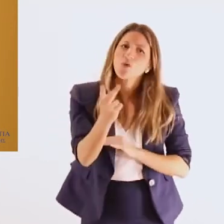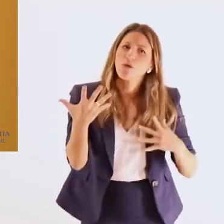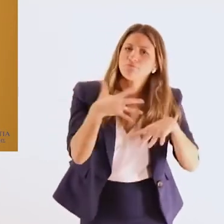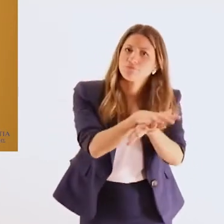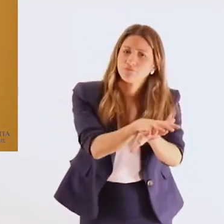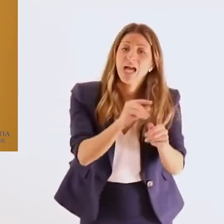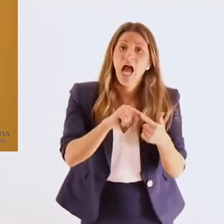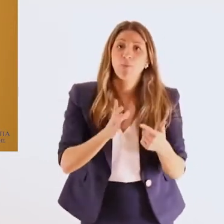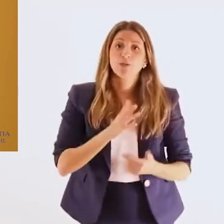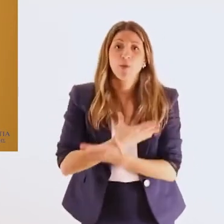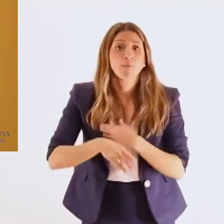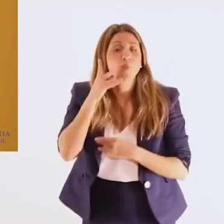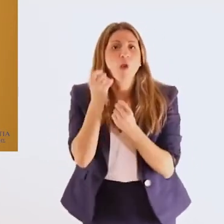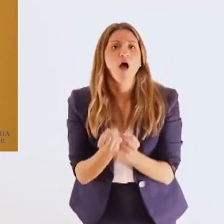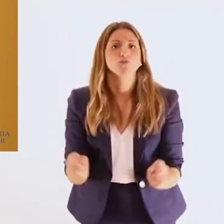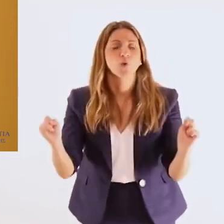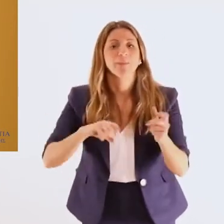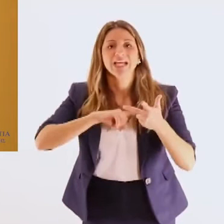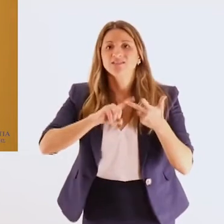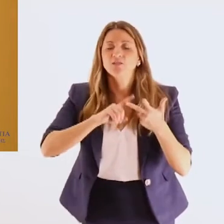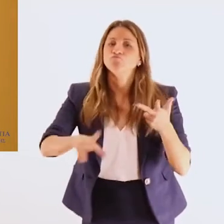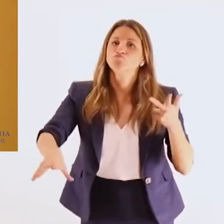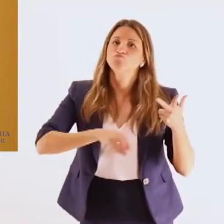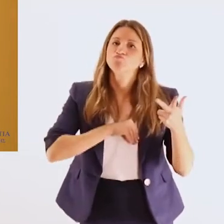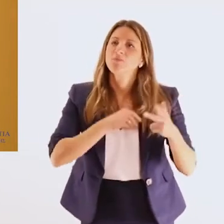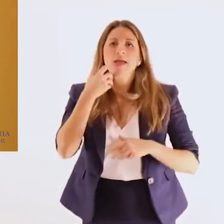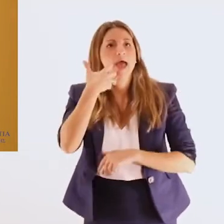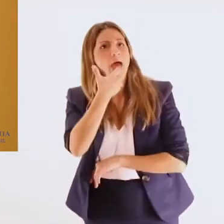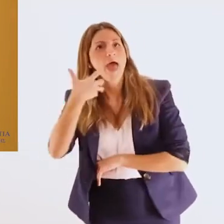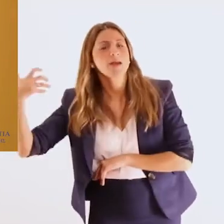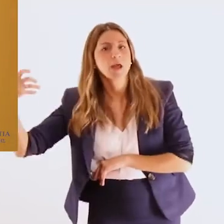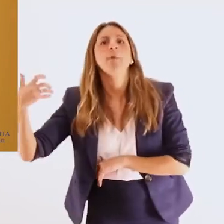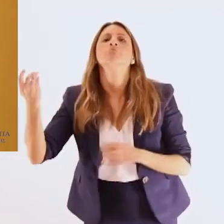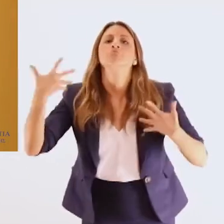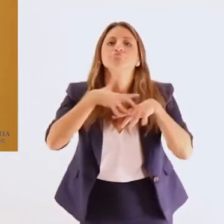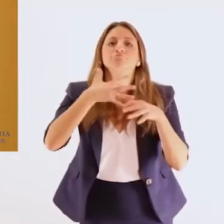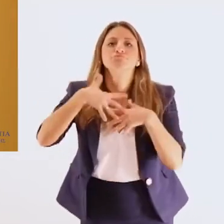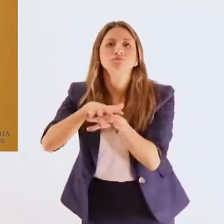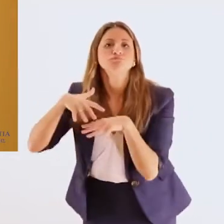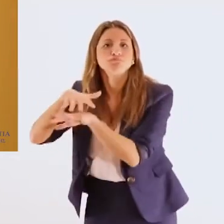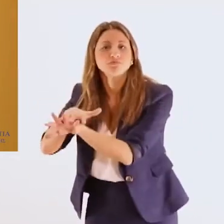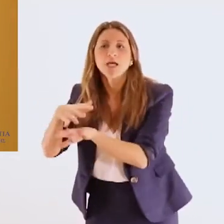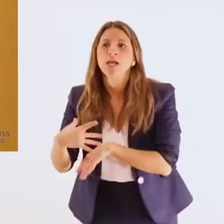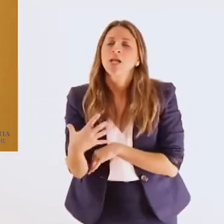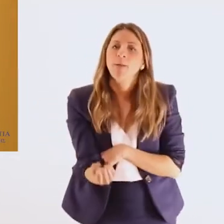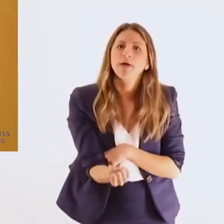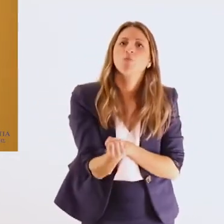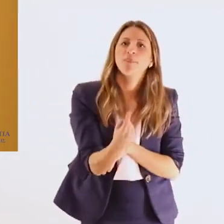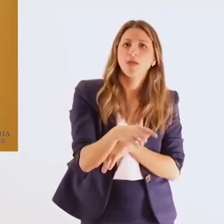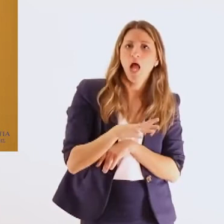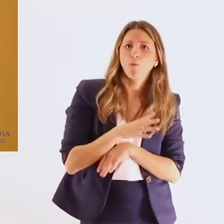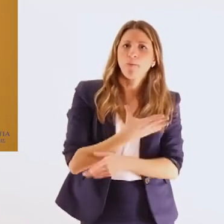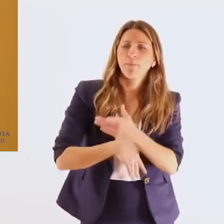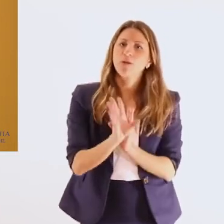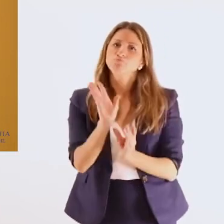τρίτον στην αποδοχή της βασικής έννοιας του mainstreaming δηλαδή της διαμόρφωσης πολιτικών που θα διευκολύνουν την πλήρη συμμετοχή